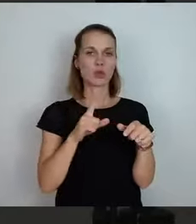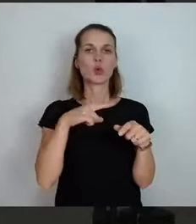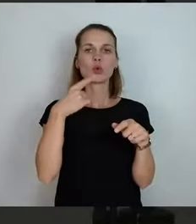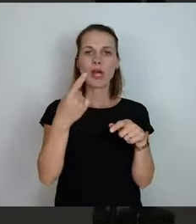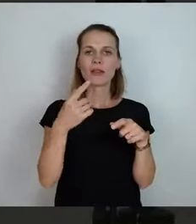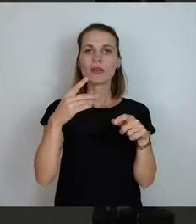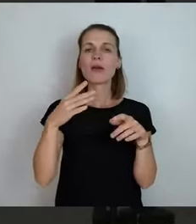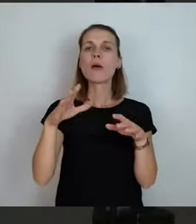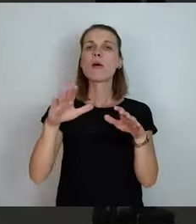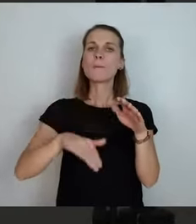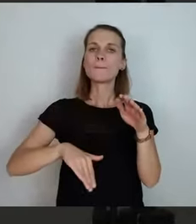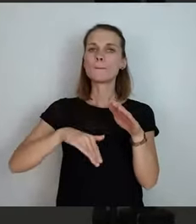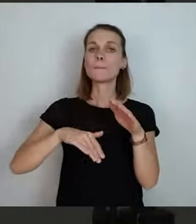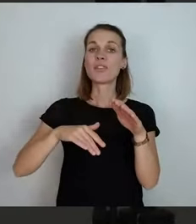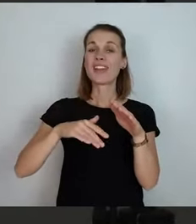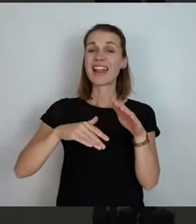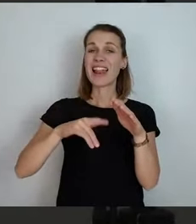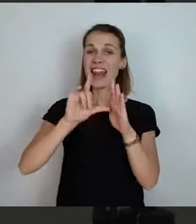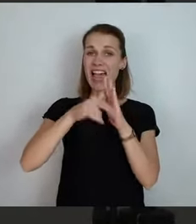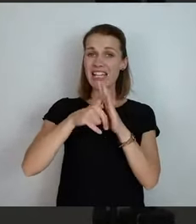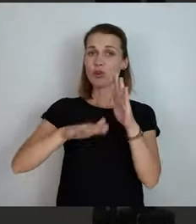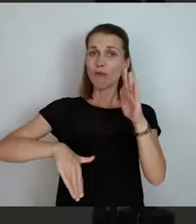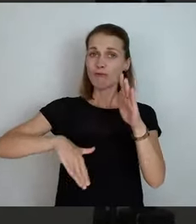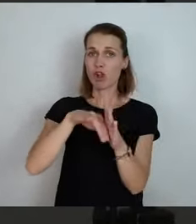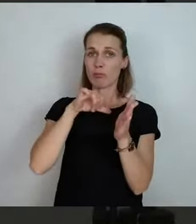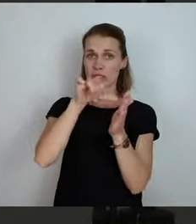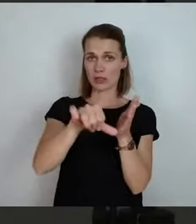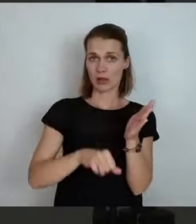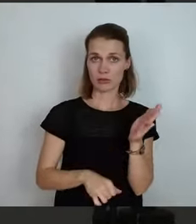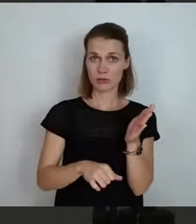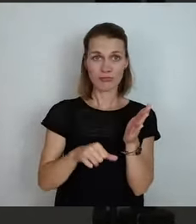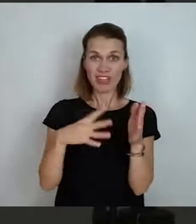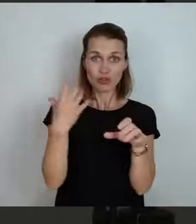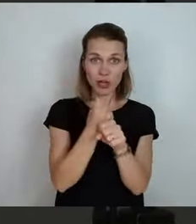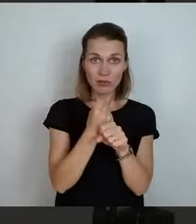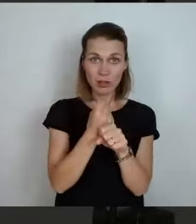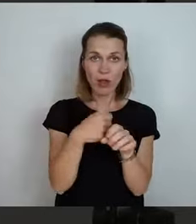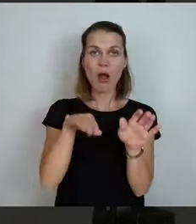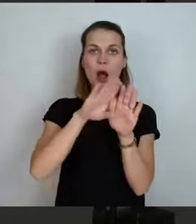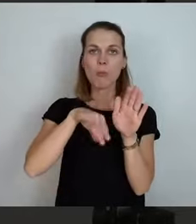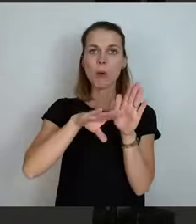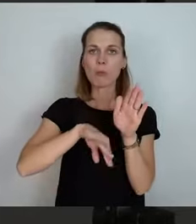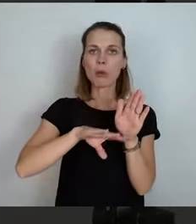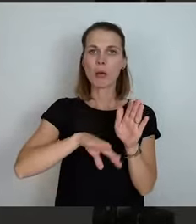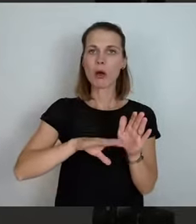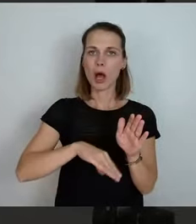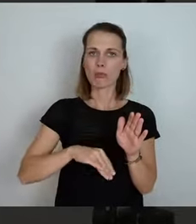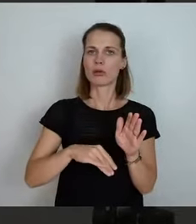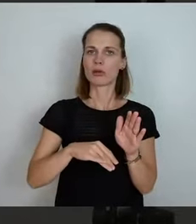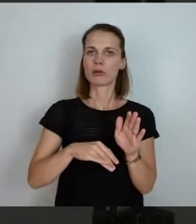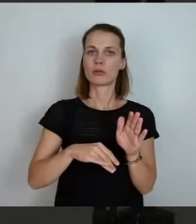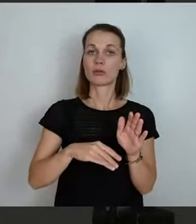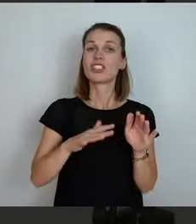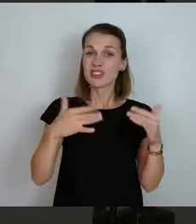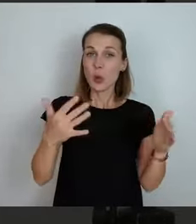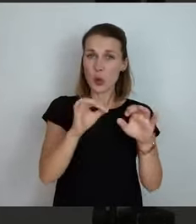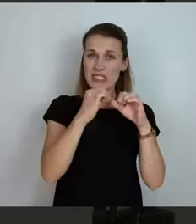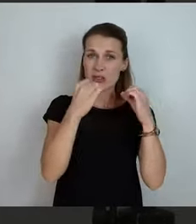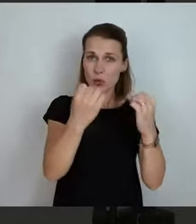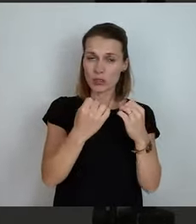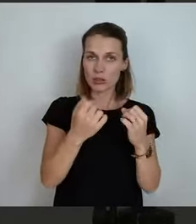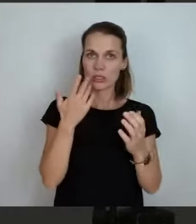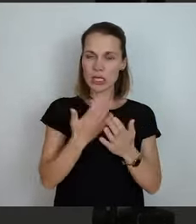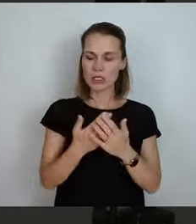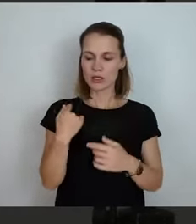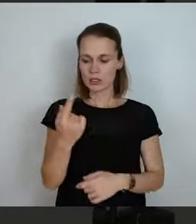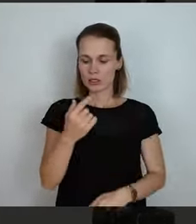volle Leistung bezahlt zu bekommen. Wenn Sie die nicht erreichen, kriegen Sie Abschläge. Das ist die Situation. Das hat uns dazu geführt, dass